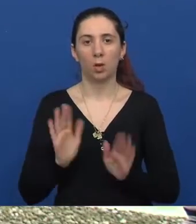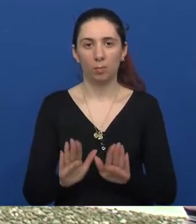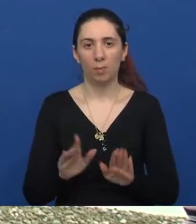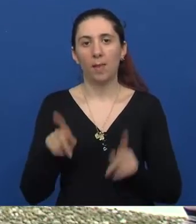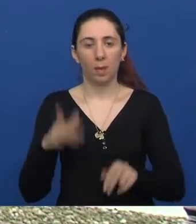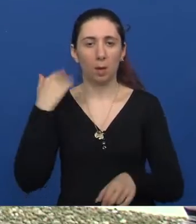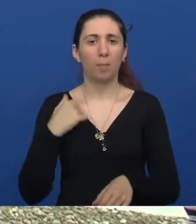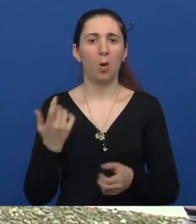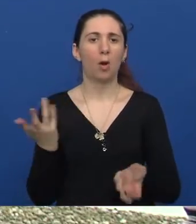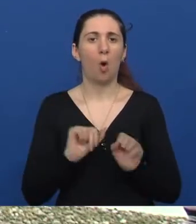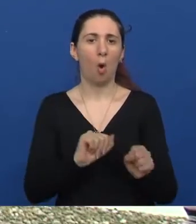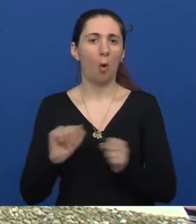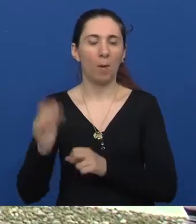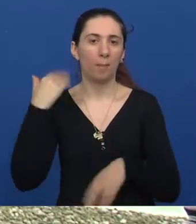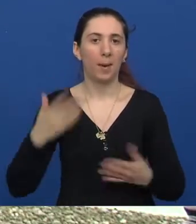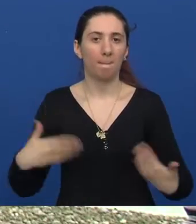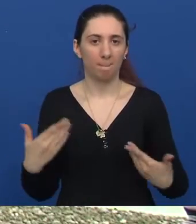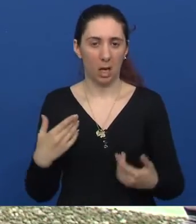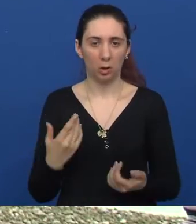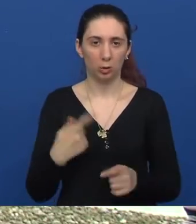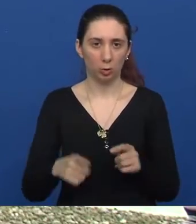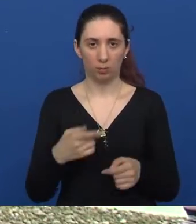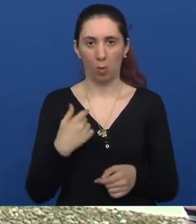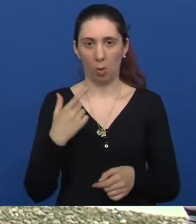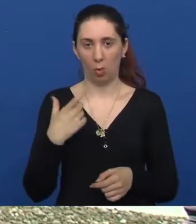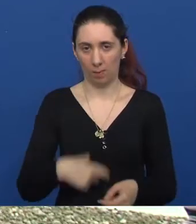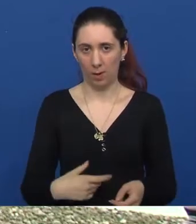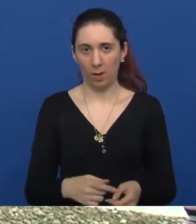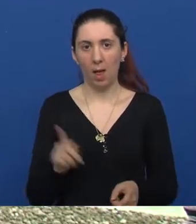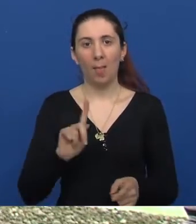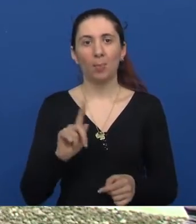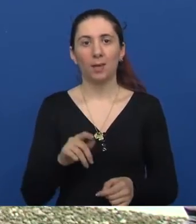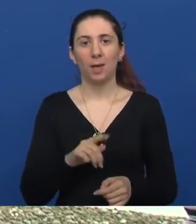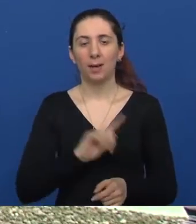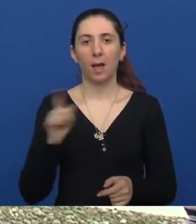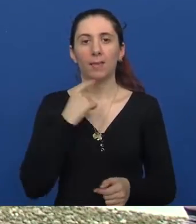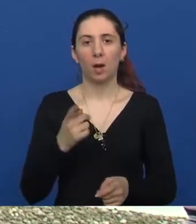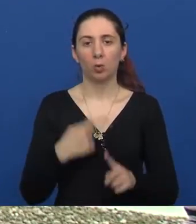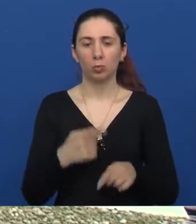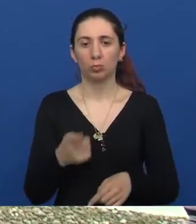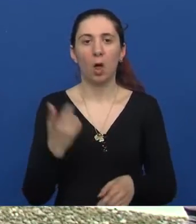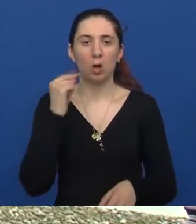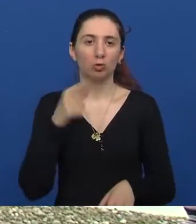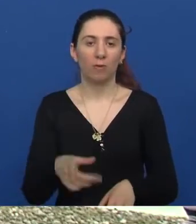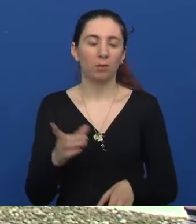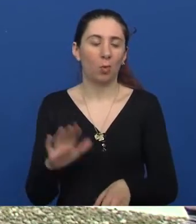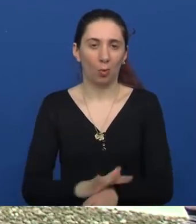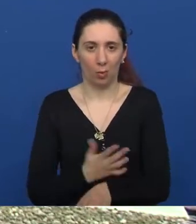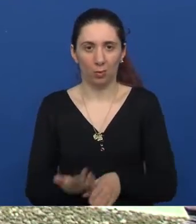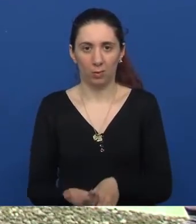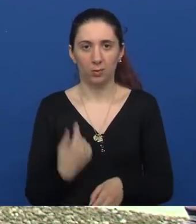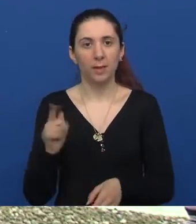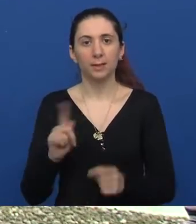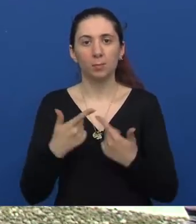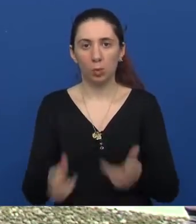nekad odbijanja u mlađim danima, baš radi toga, mislim, nikad mi nije direktno rečeno, ali osjeti to čovjek. Ali nisam